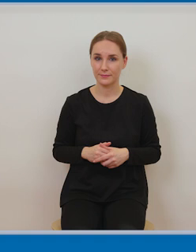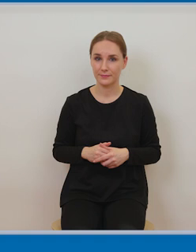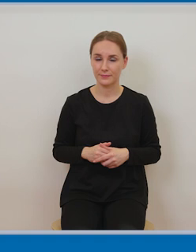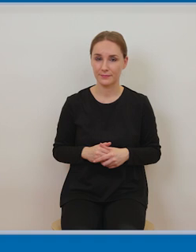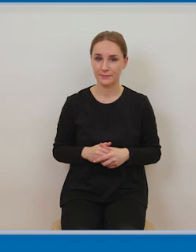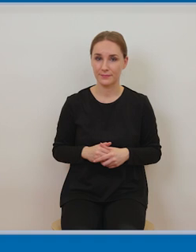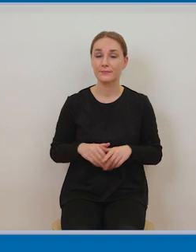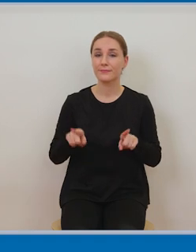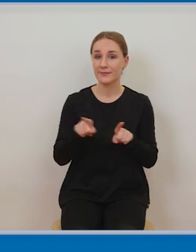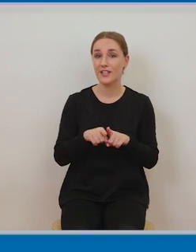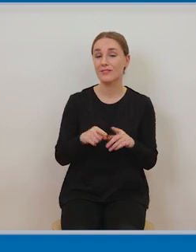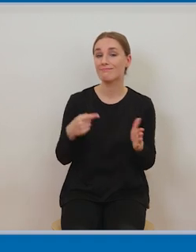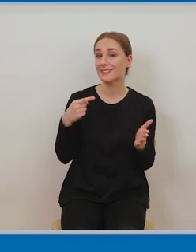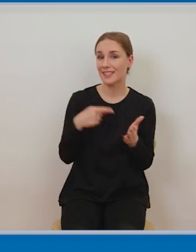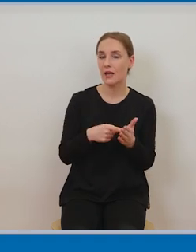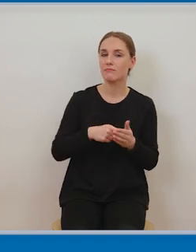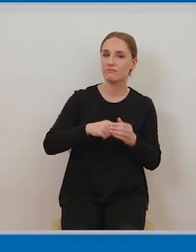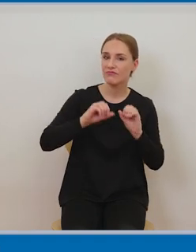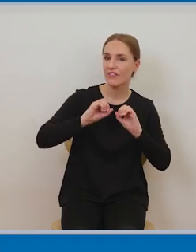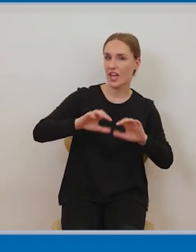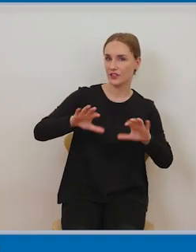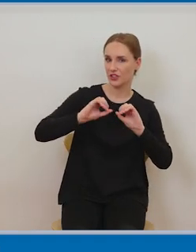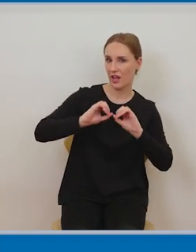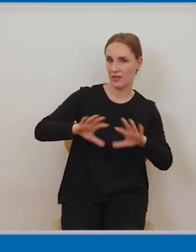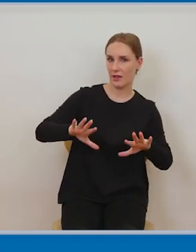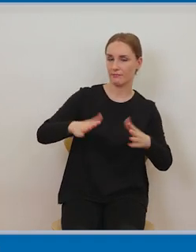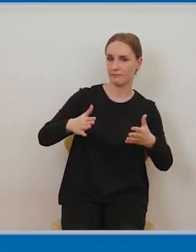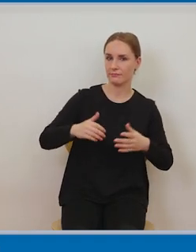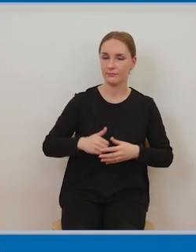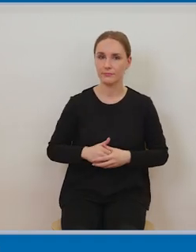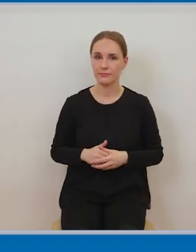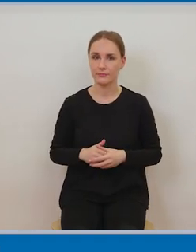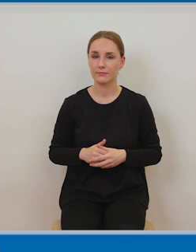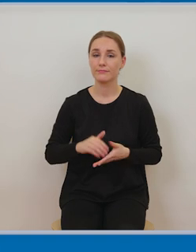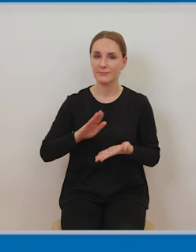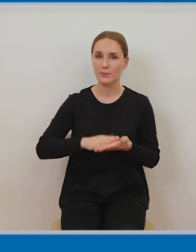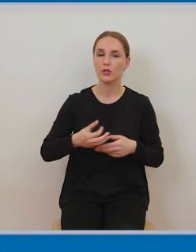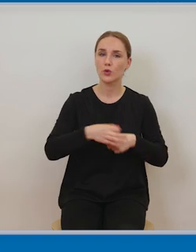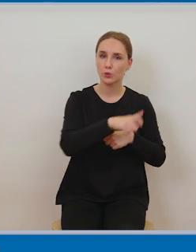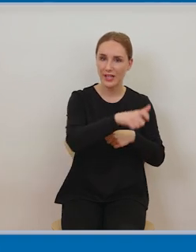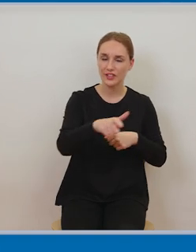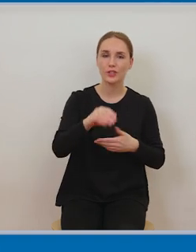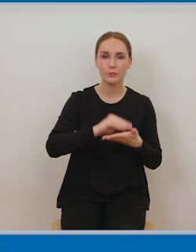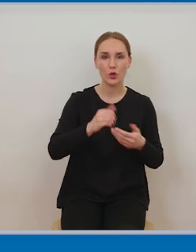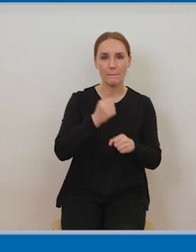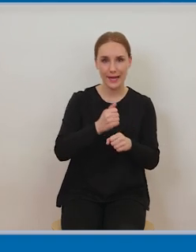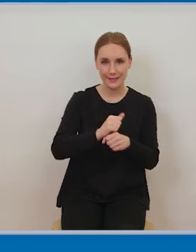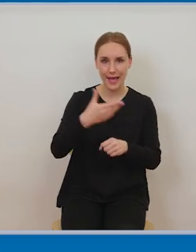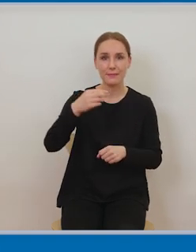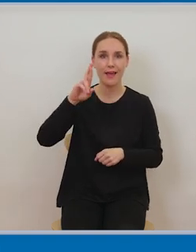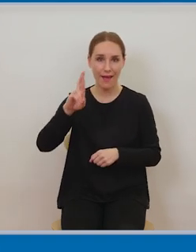wyjaśniają to co już zostało napisane właśnie odwołując się do cudzej twórczości polemika